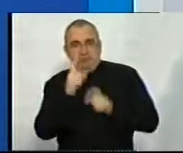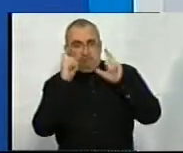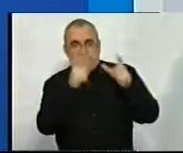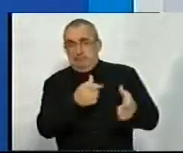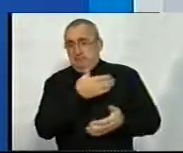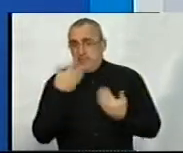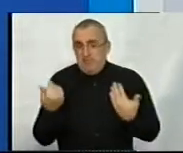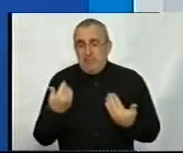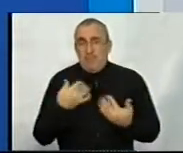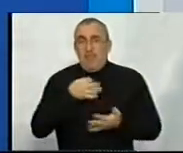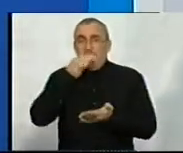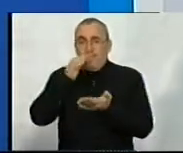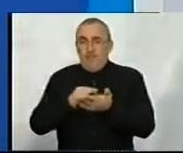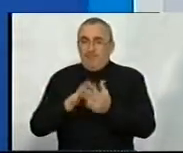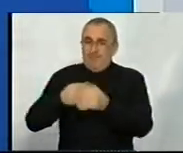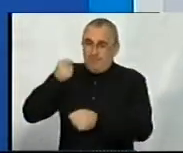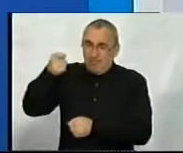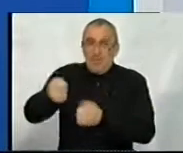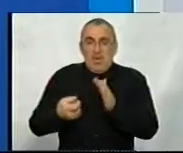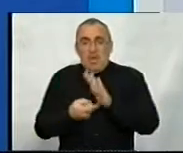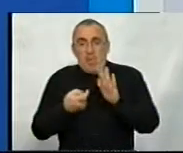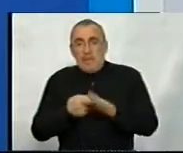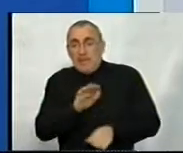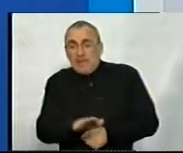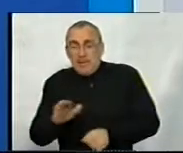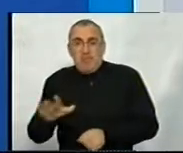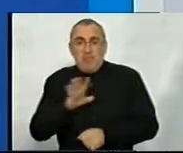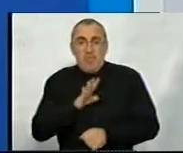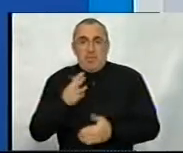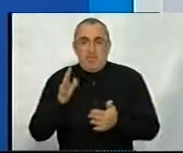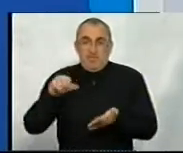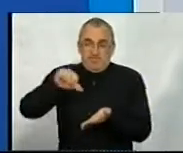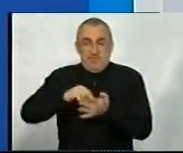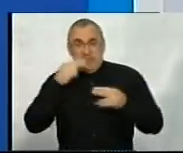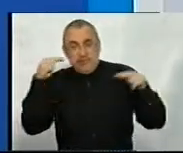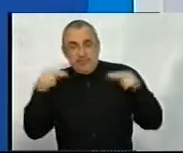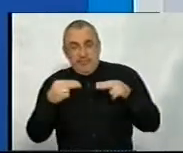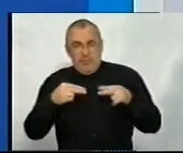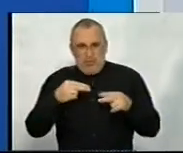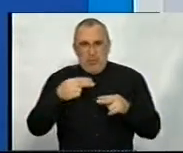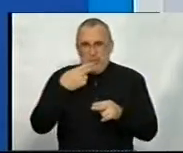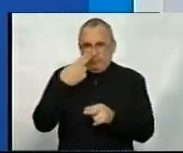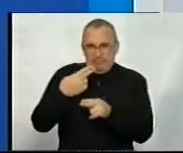Ми зверталися з відповідними клопотаннями про допит дітей, які були безпосередньо свідком злочину.